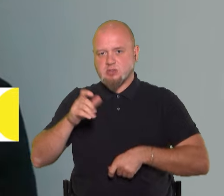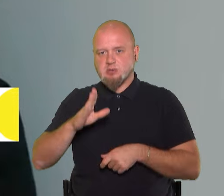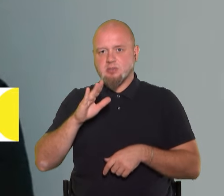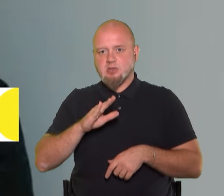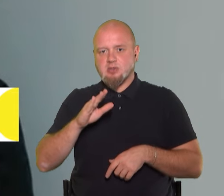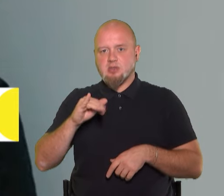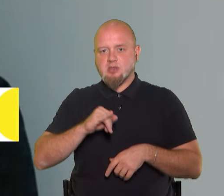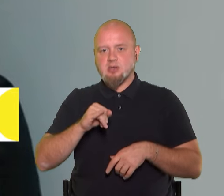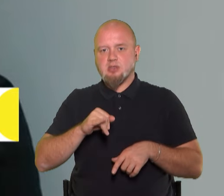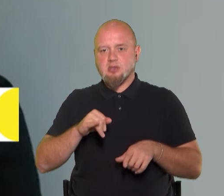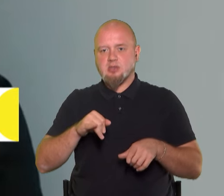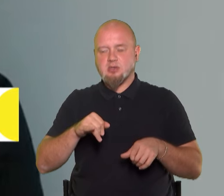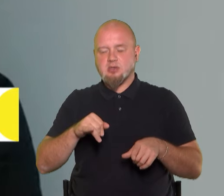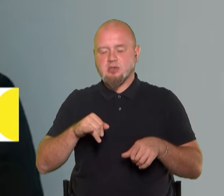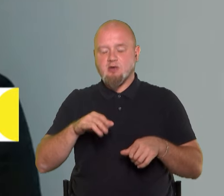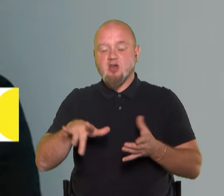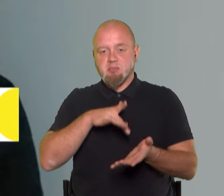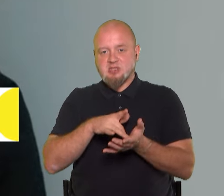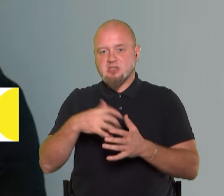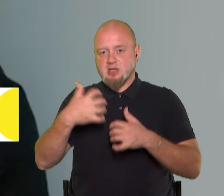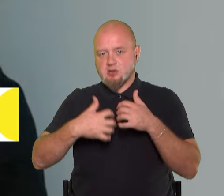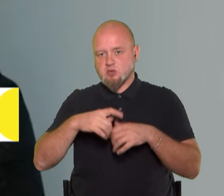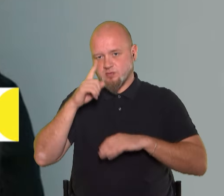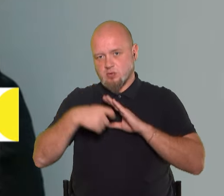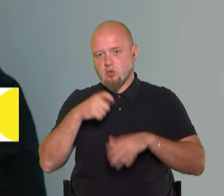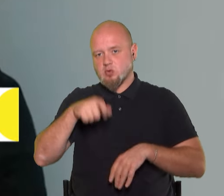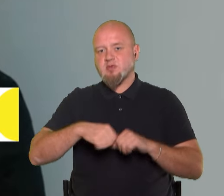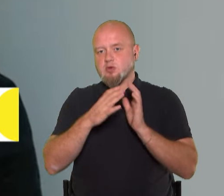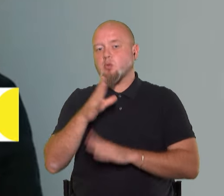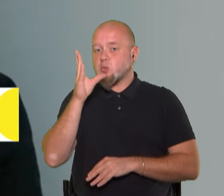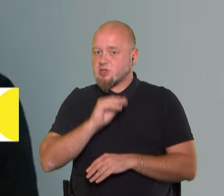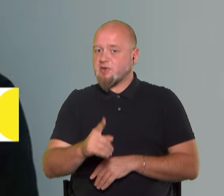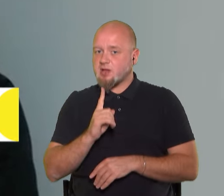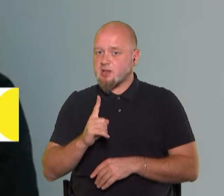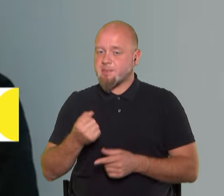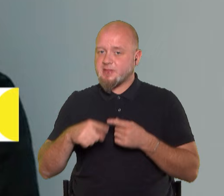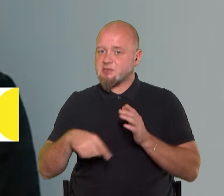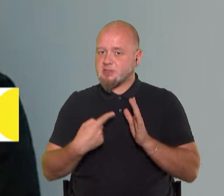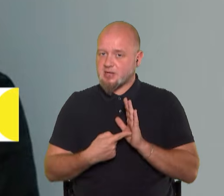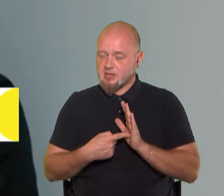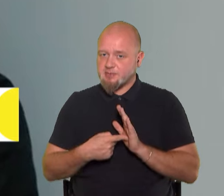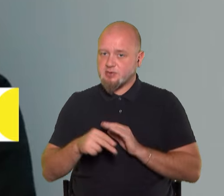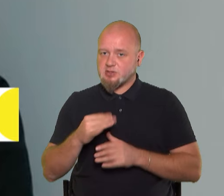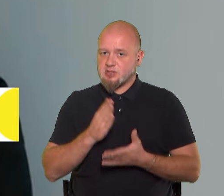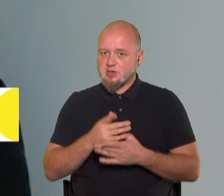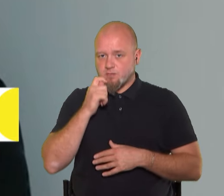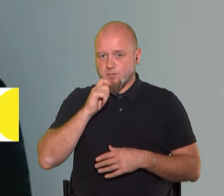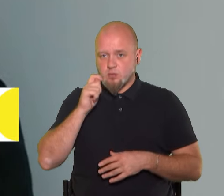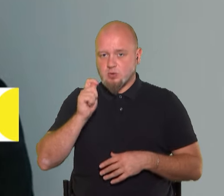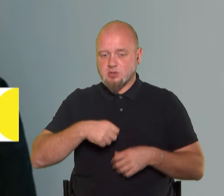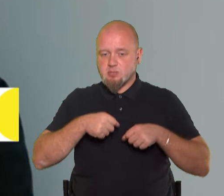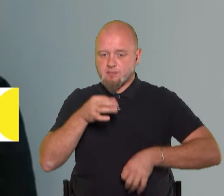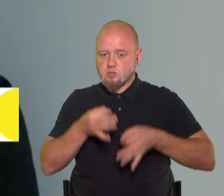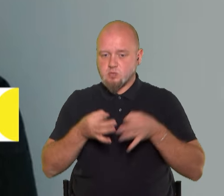ІТТ місце Херсон. Встановлення особи в цілому можливе. Але інше питання, чи є у українського